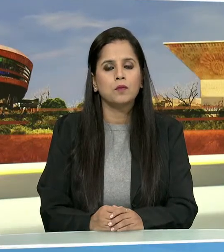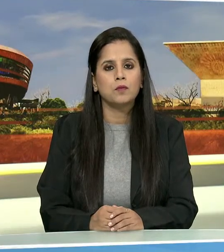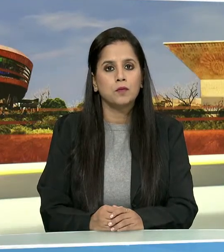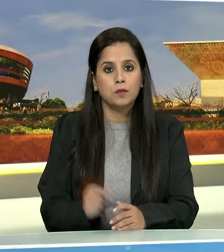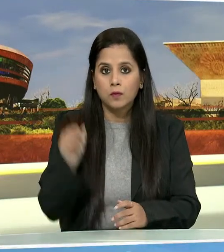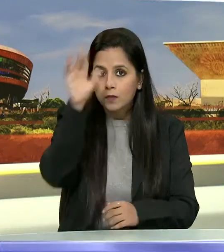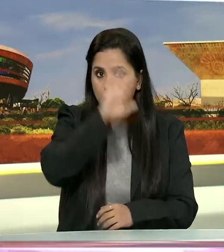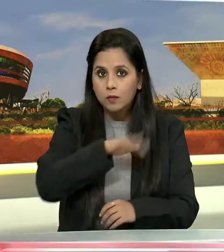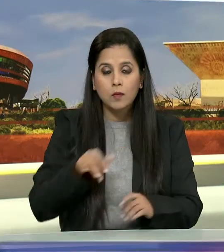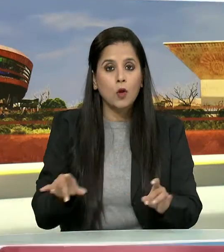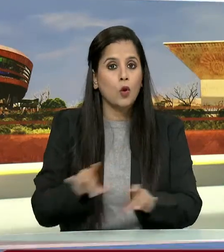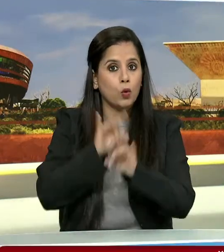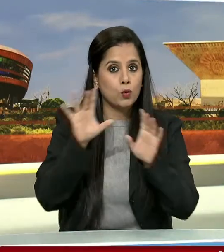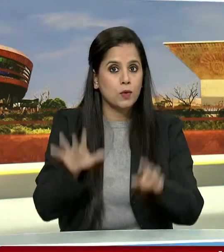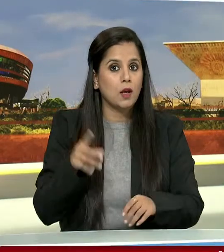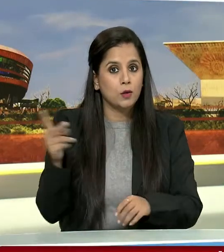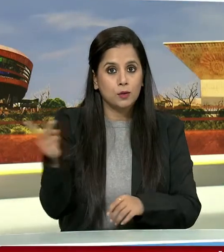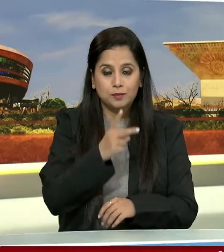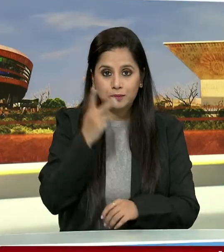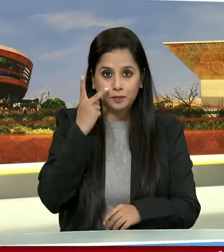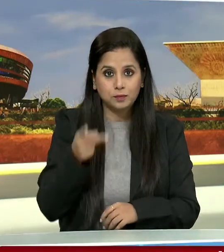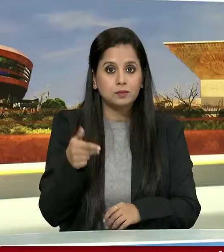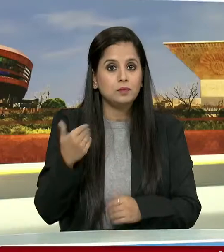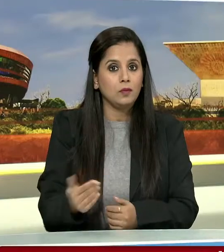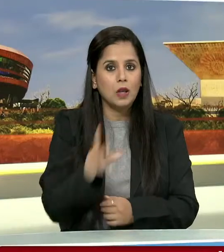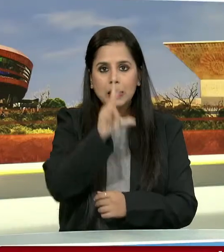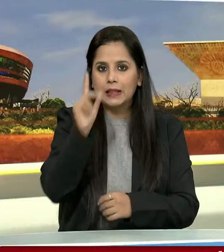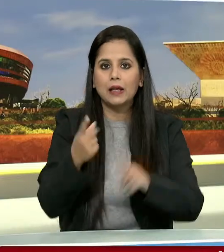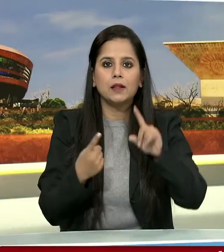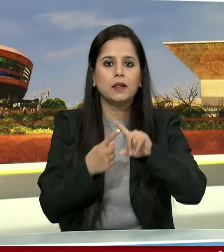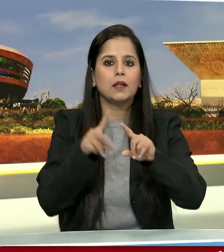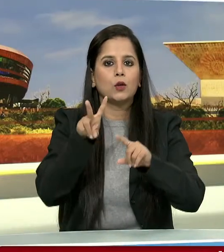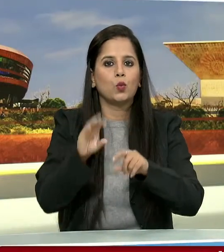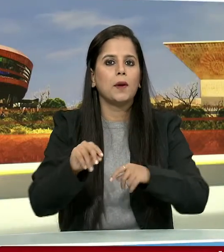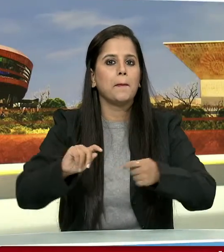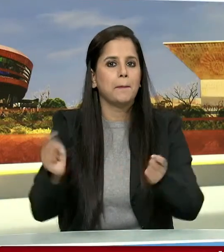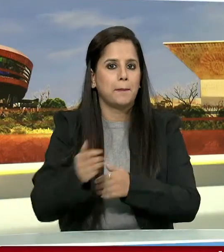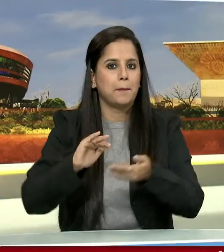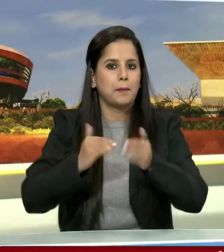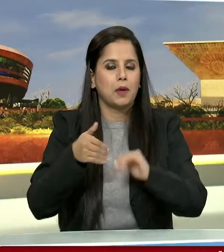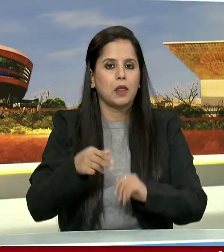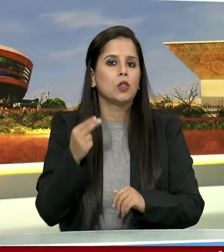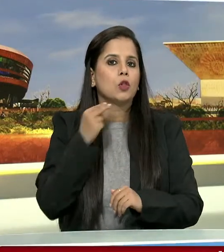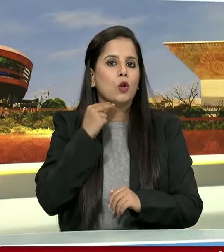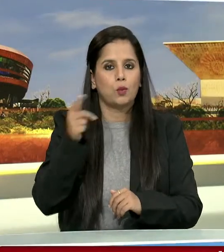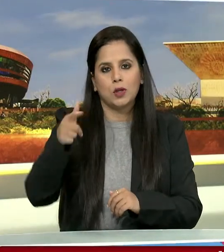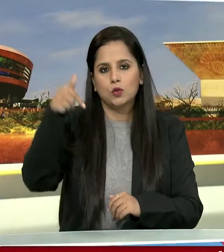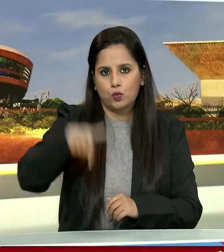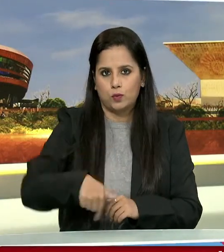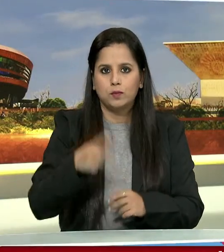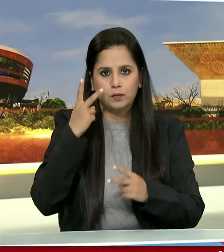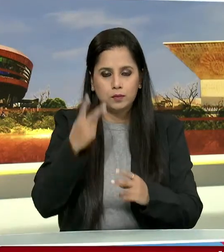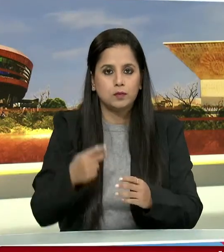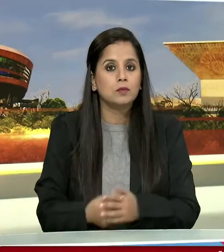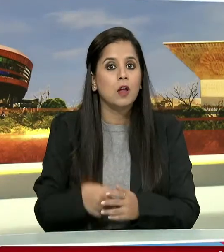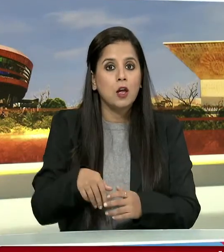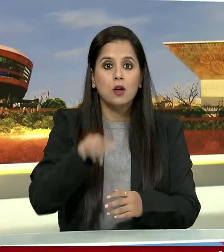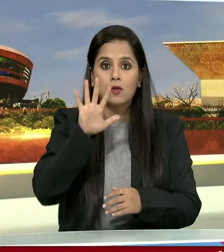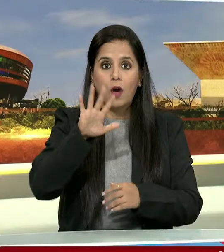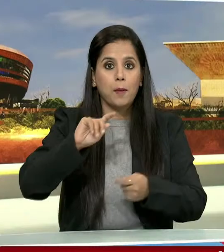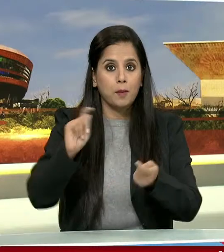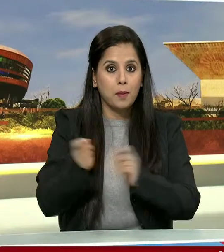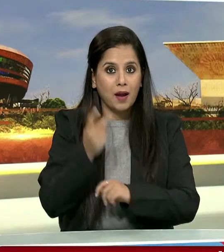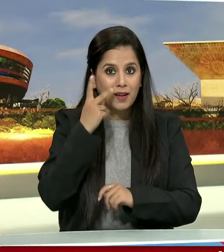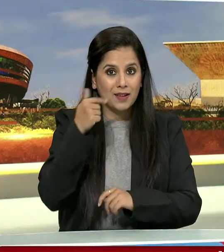भारत और आस्ट्रेलिया के बीच दूसरा T20 मैच तिरुवनंत पुरम में आज पांच